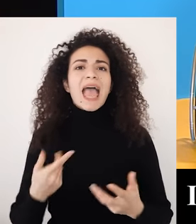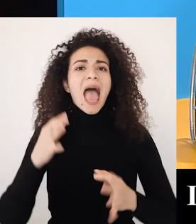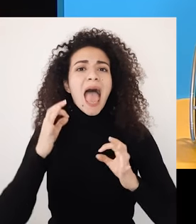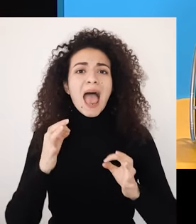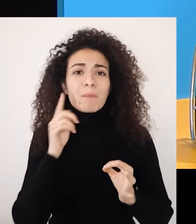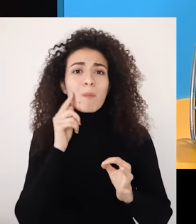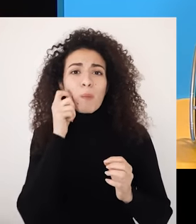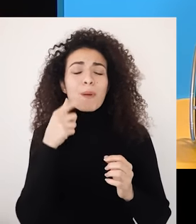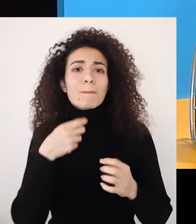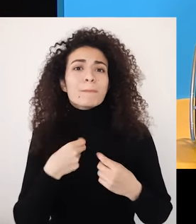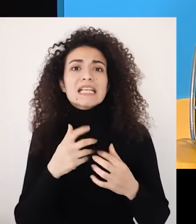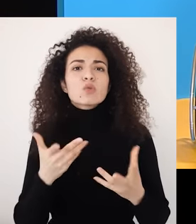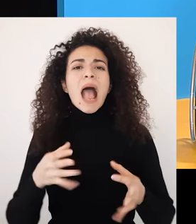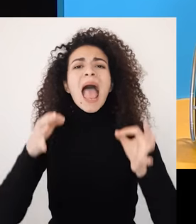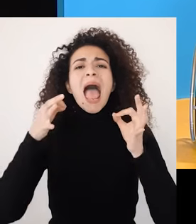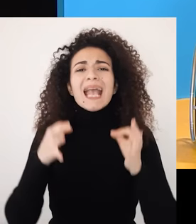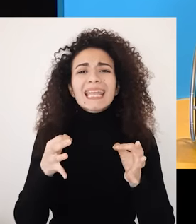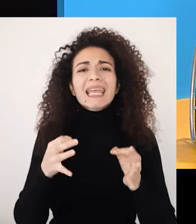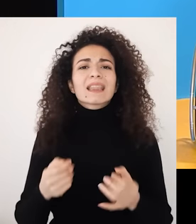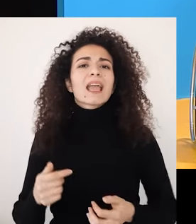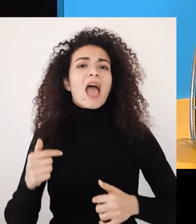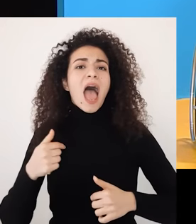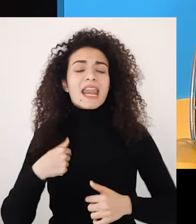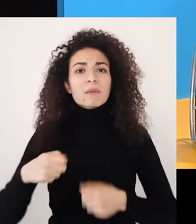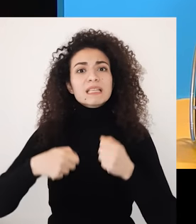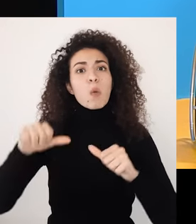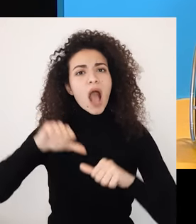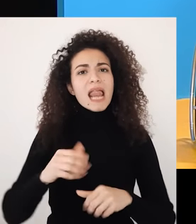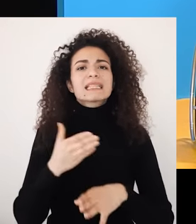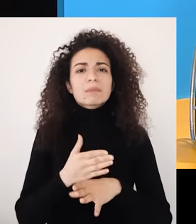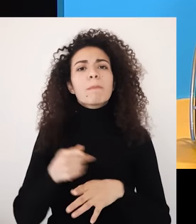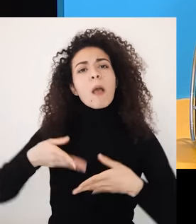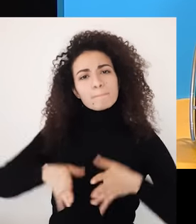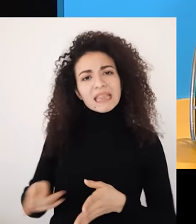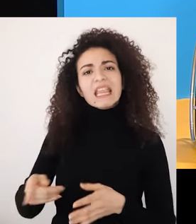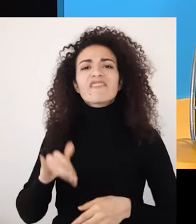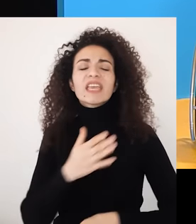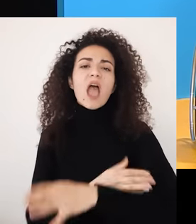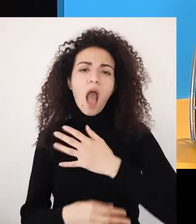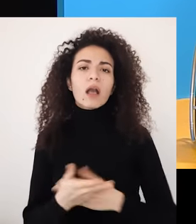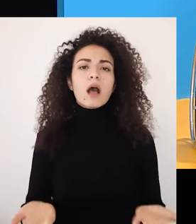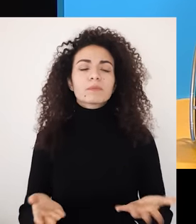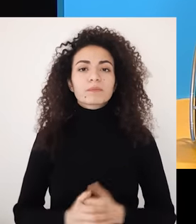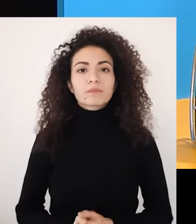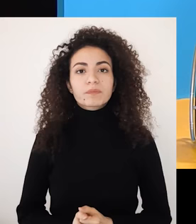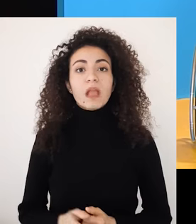ارتكبته أكيد أنا غلطاني لأجتني هالضربة وبعد فترة ولدت رانيا شقيقة سارة وكانوا أهلا